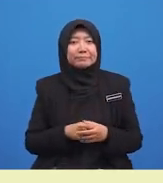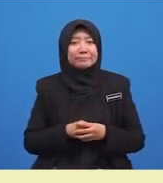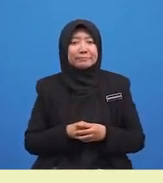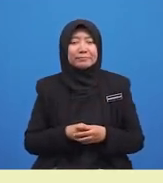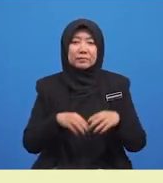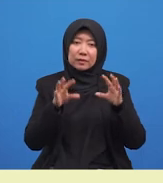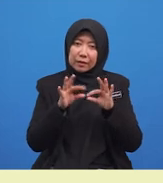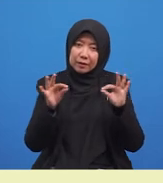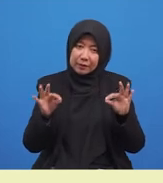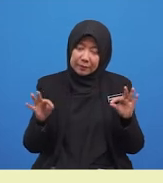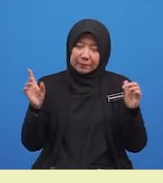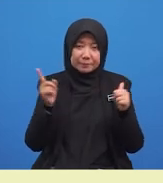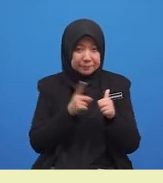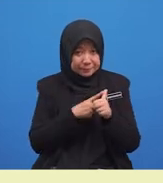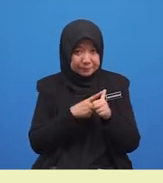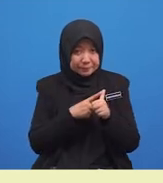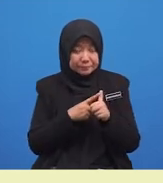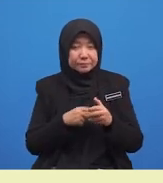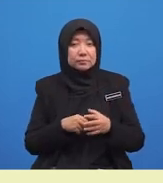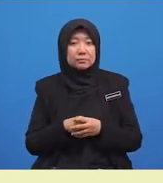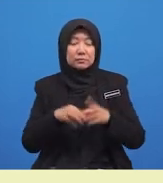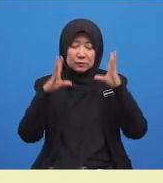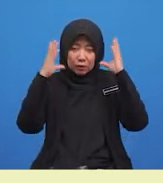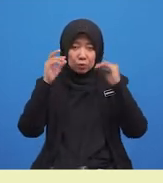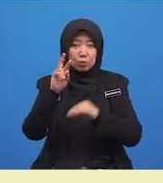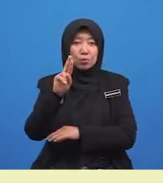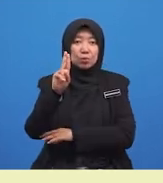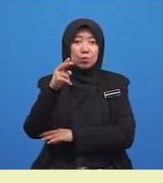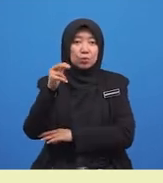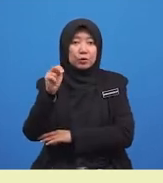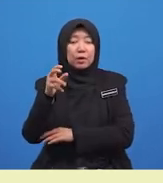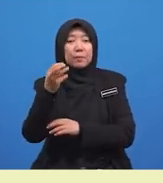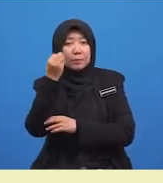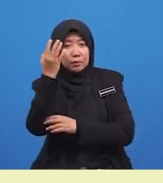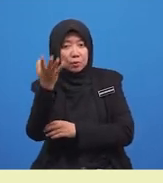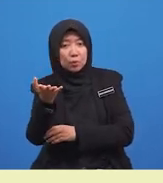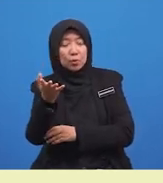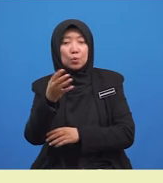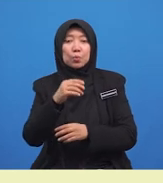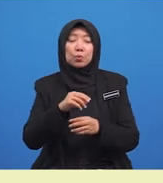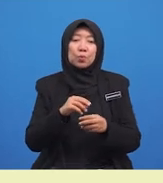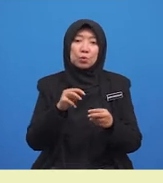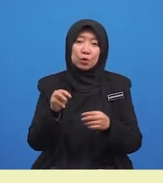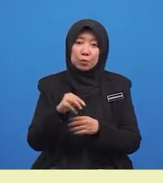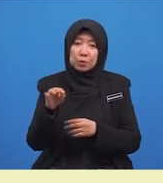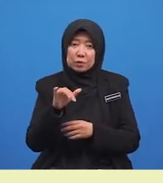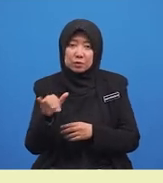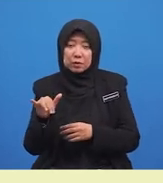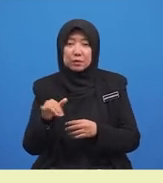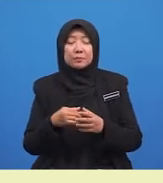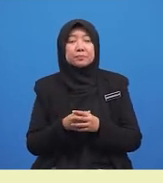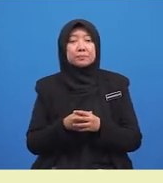Ayat pertama berbunyi, Cikgu Rohana memberitahu murid-muridnya